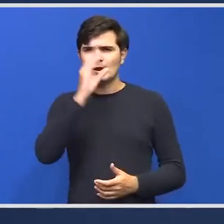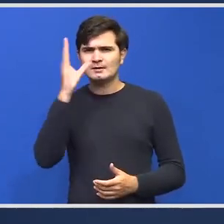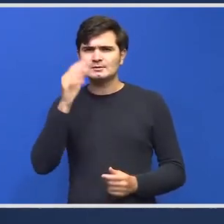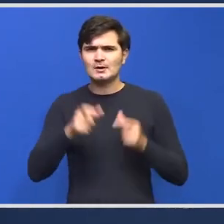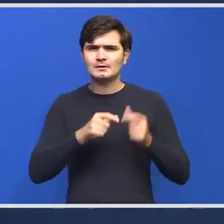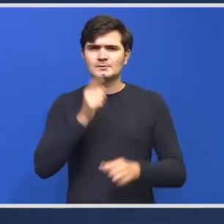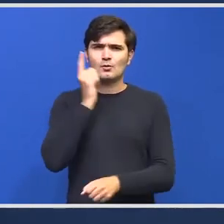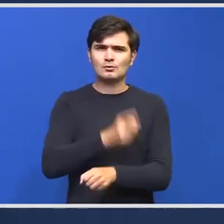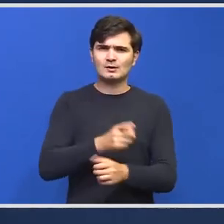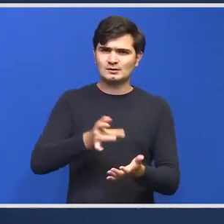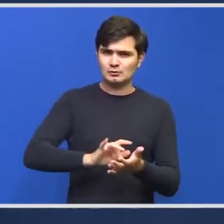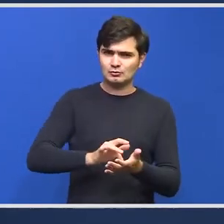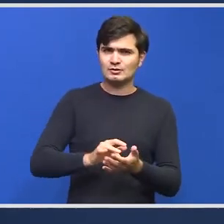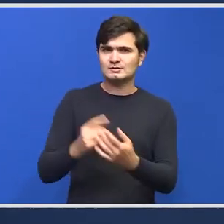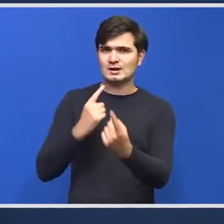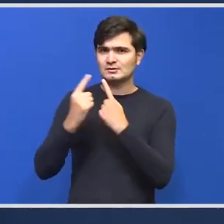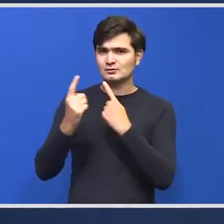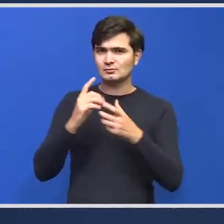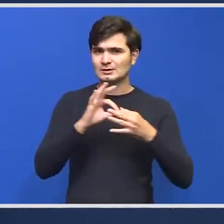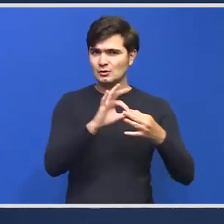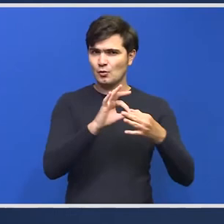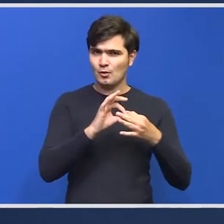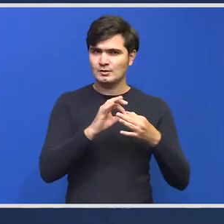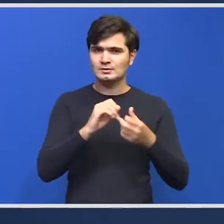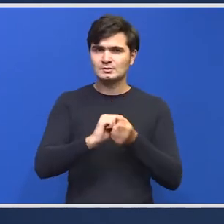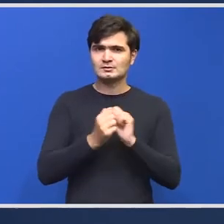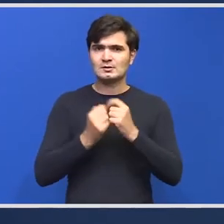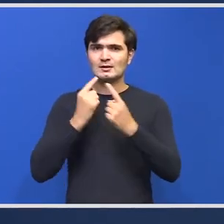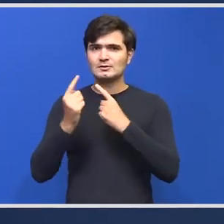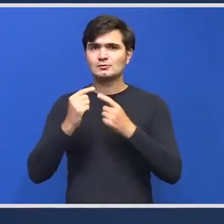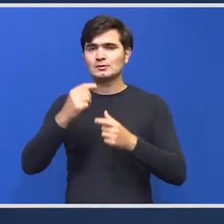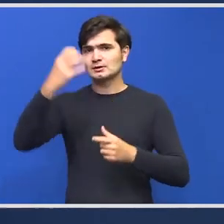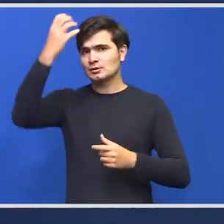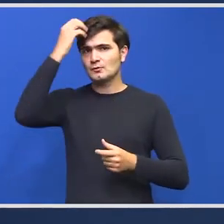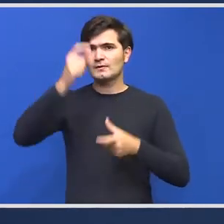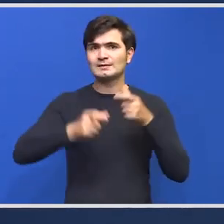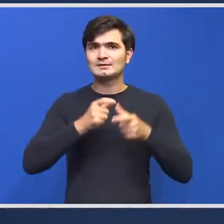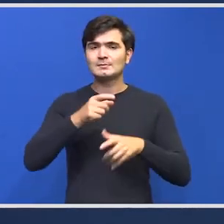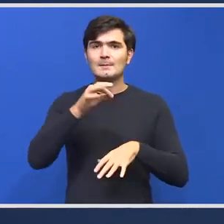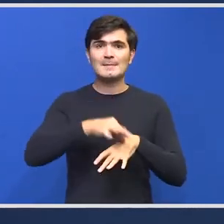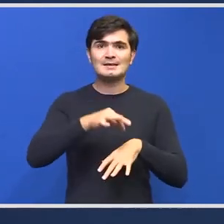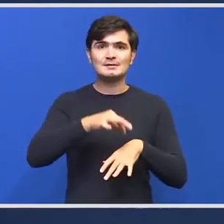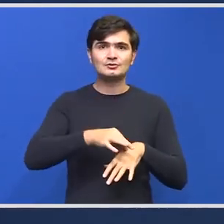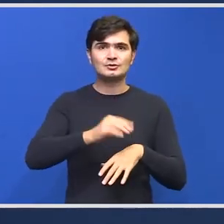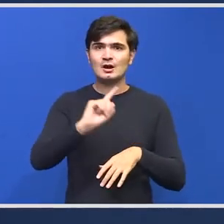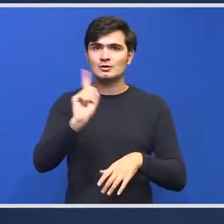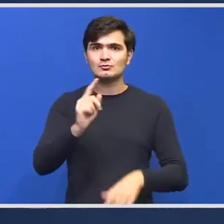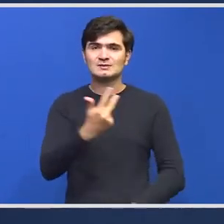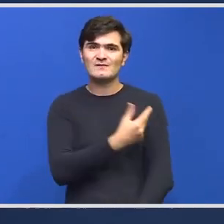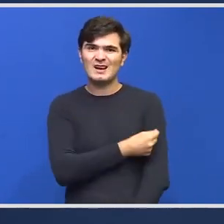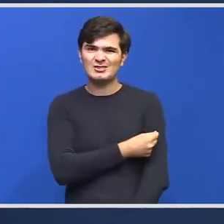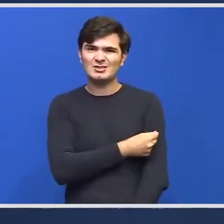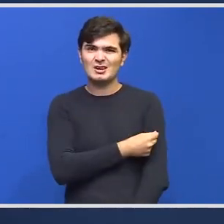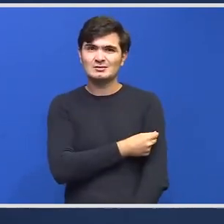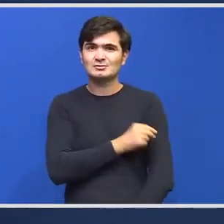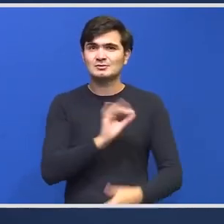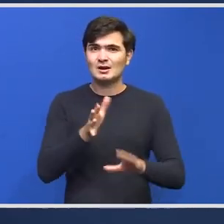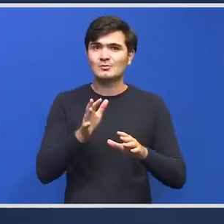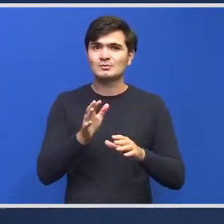urgență, dacă a fost discutată în coaliție sau dacă a fost și discutată în guvern, referitor la medicii care nu sunt vaccinați și ar putea să fie